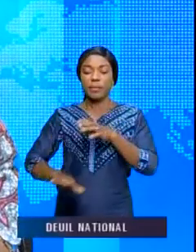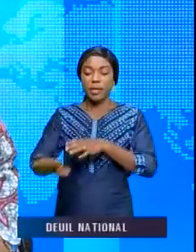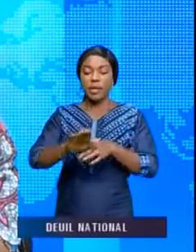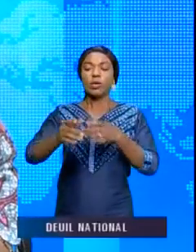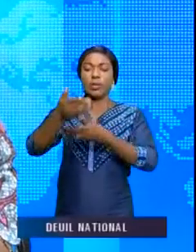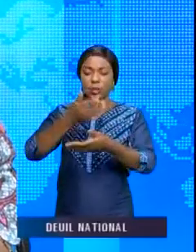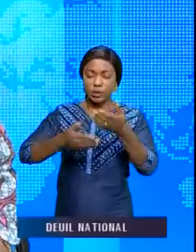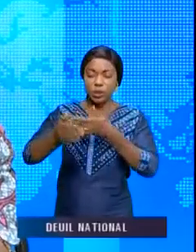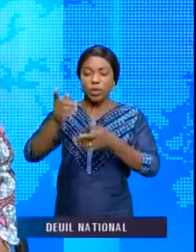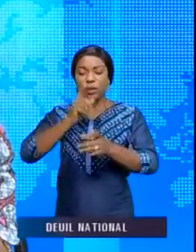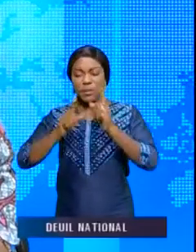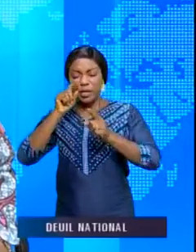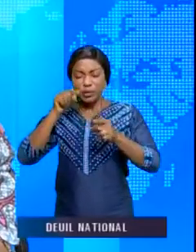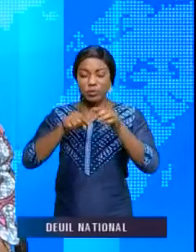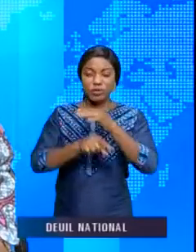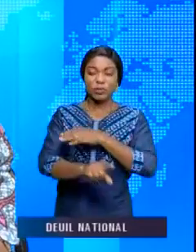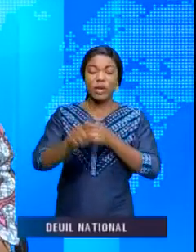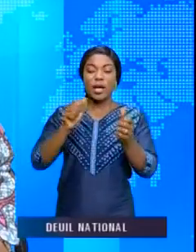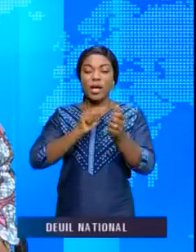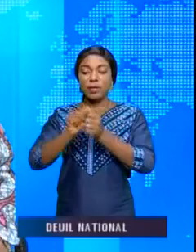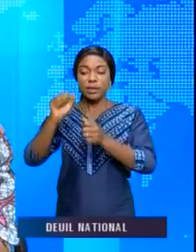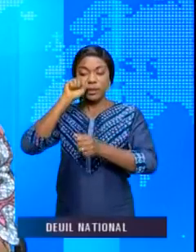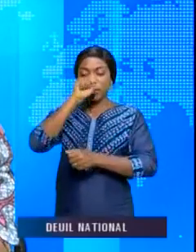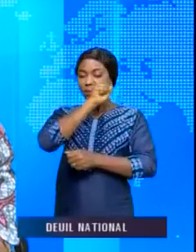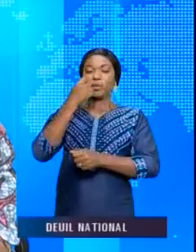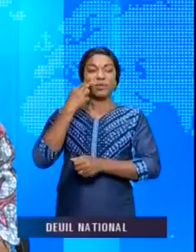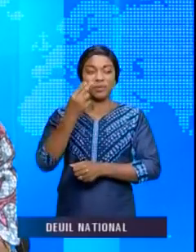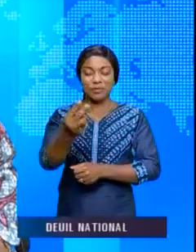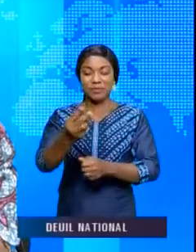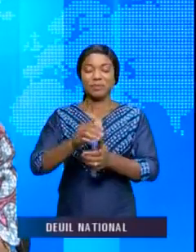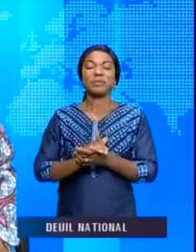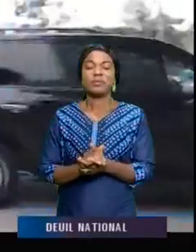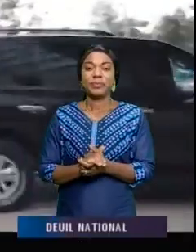échanges. Pati Tondwango, Marcel Moubenga et Bienvenue à la reportage.